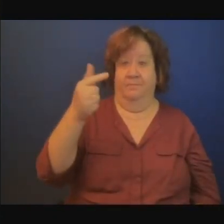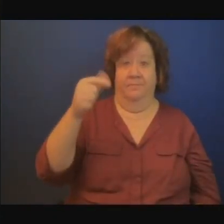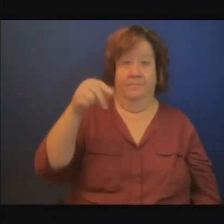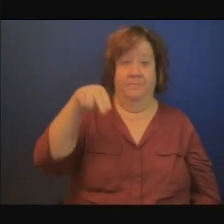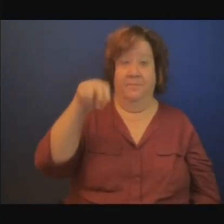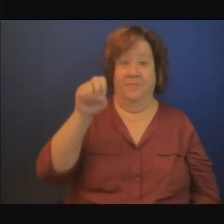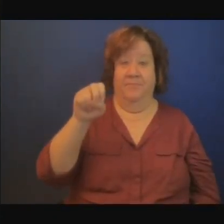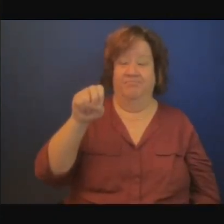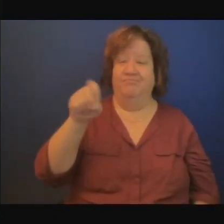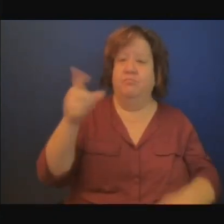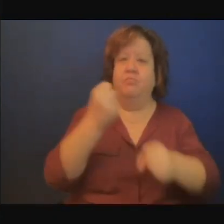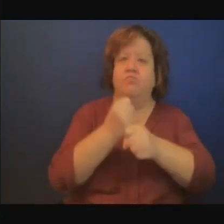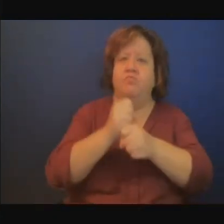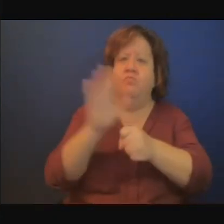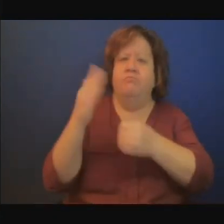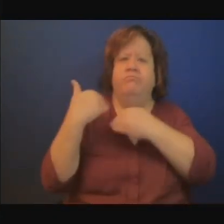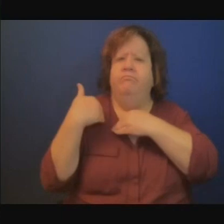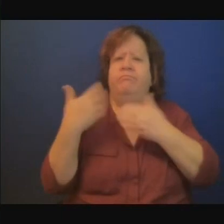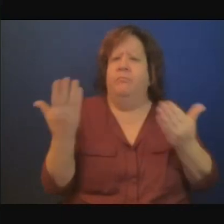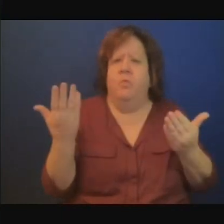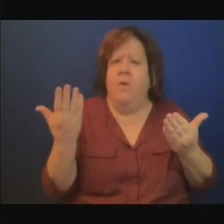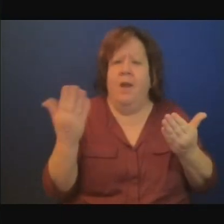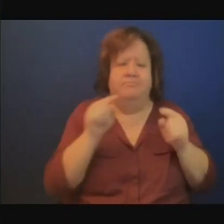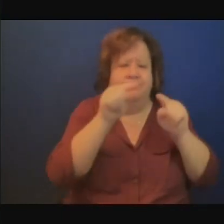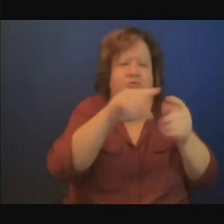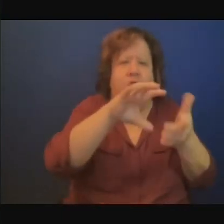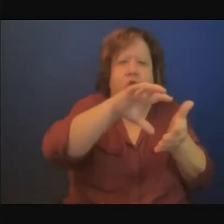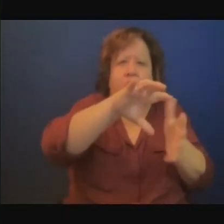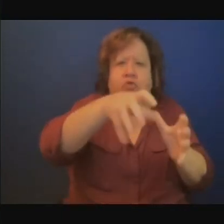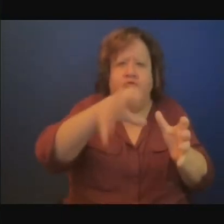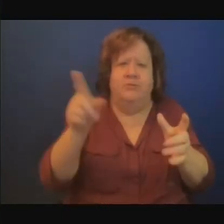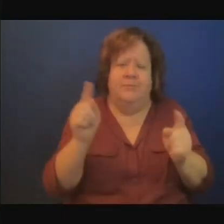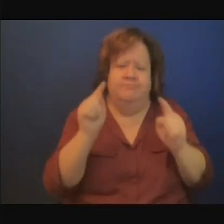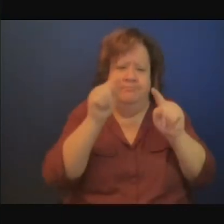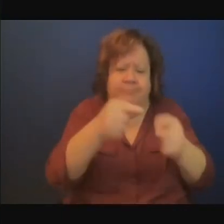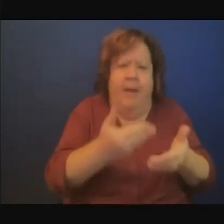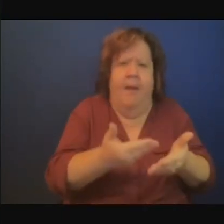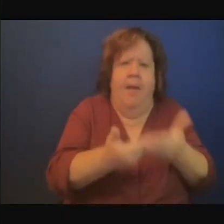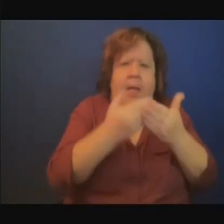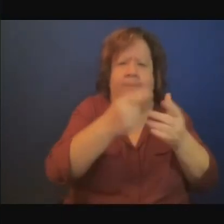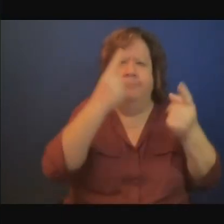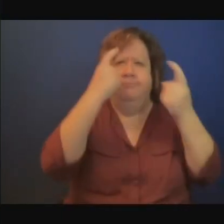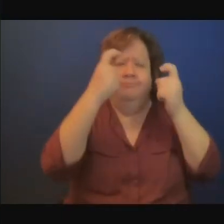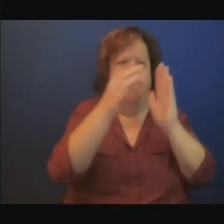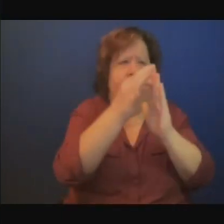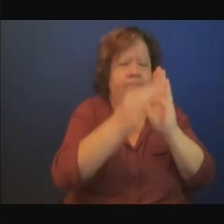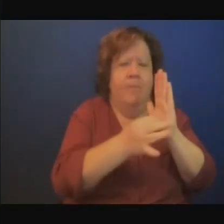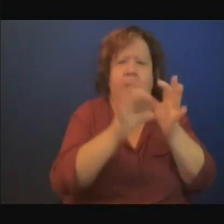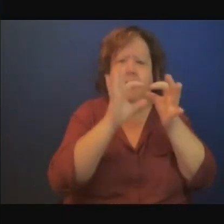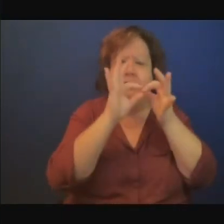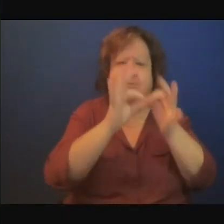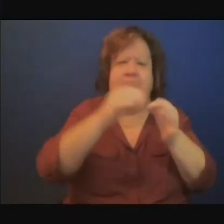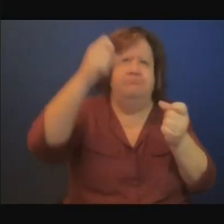'énergie, à travailler sur des stratégies et réglementations. Anita peut prendre la parole aussi pour parler